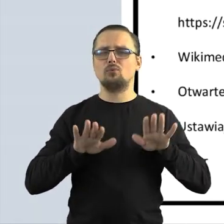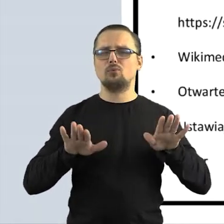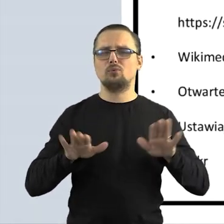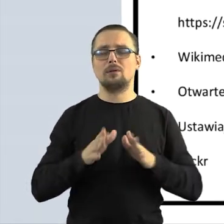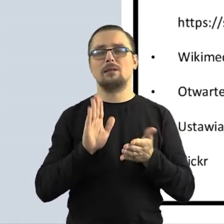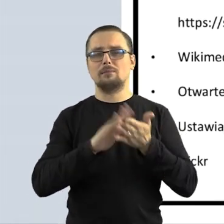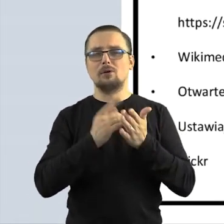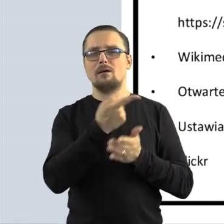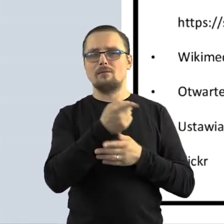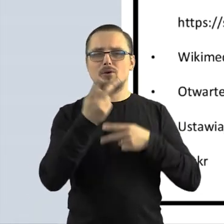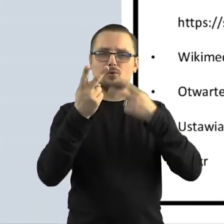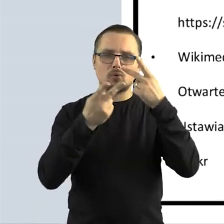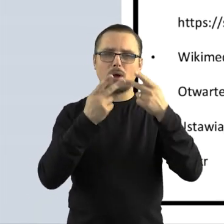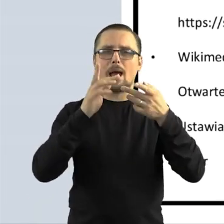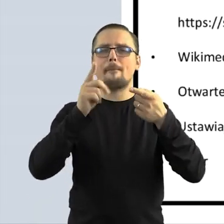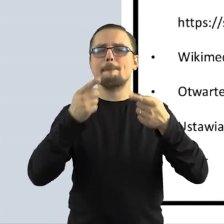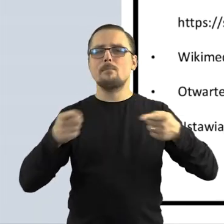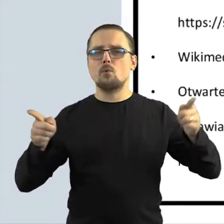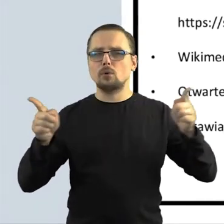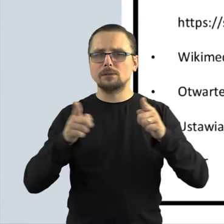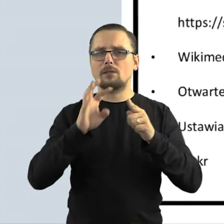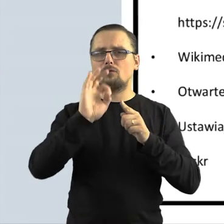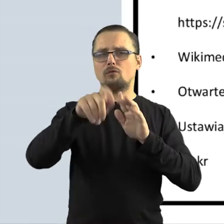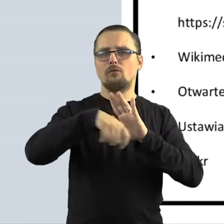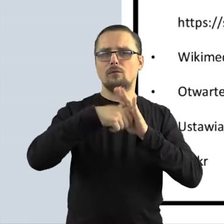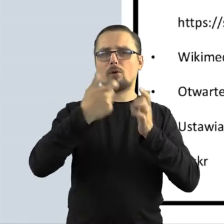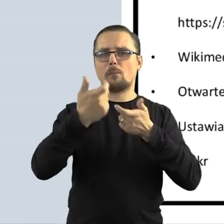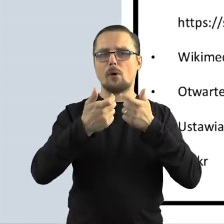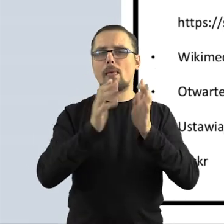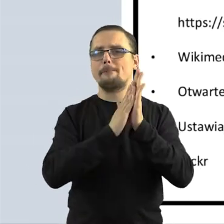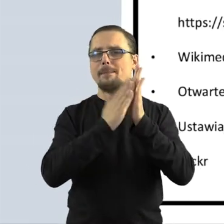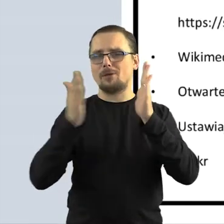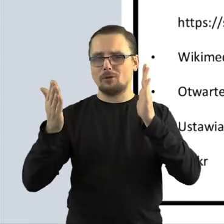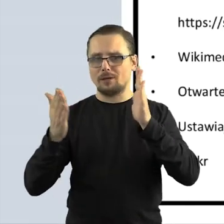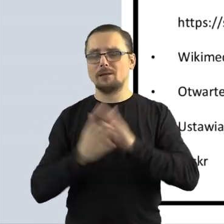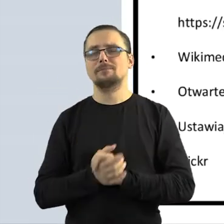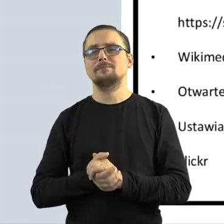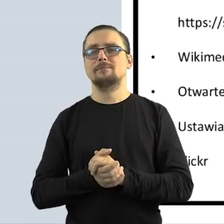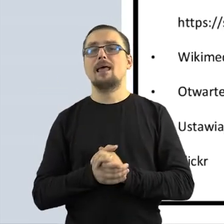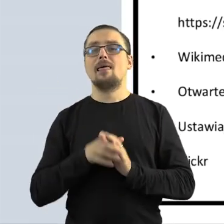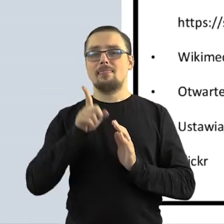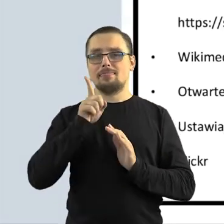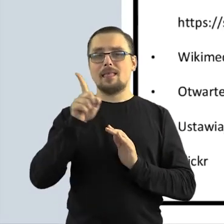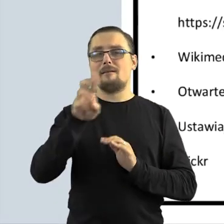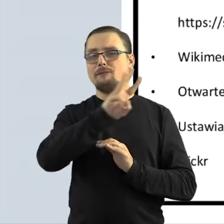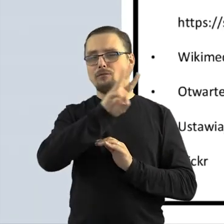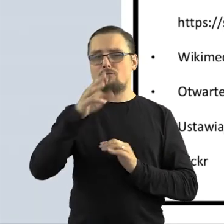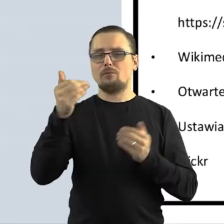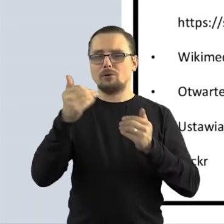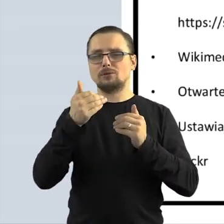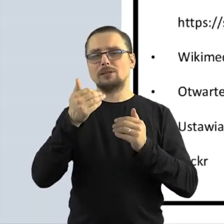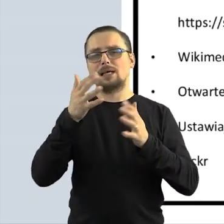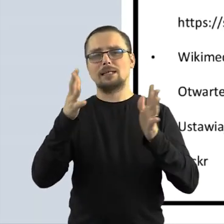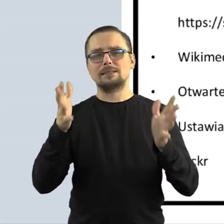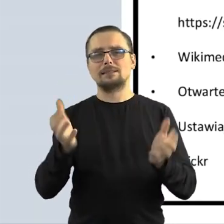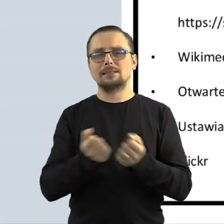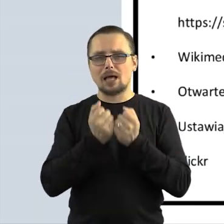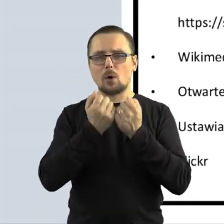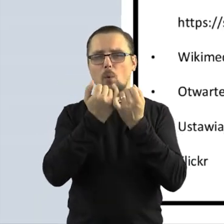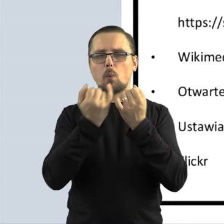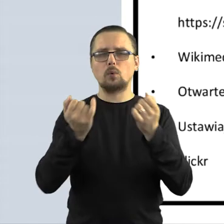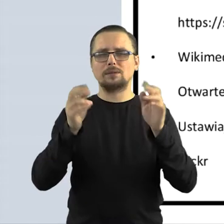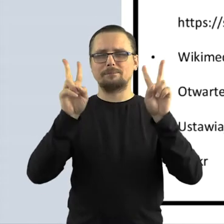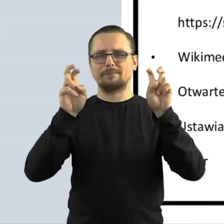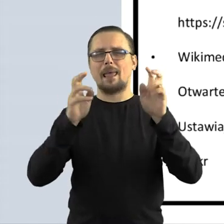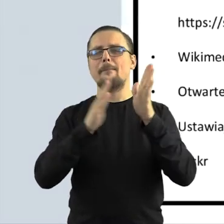którą chcieliby wykorzystać w filmie nagrywanym przez bibliotekę, to mogą tam znaleźć różnego rodzaju biblioteki muzyczne, z których można właśnie